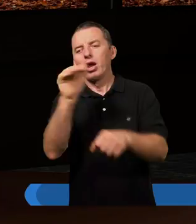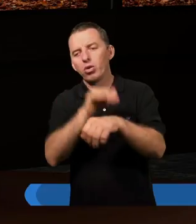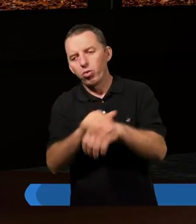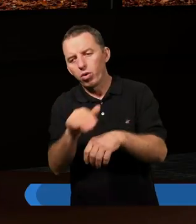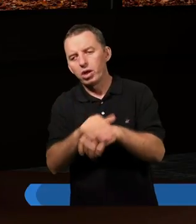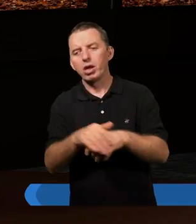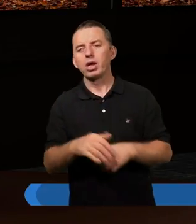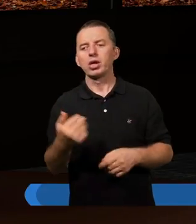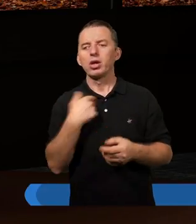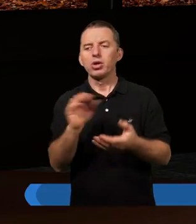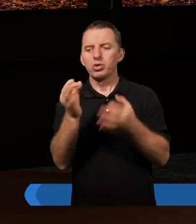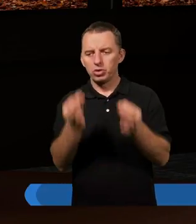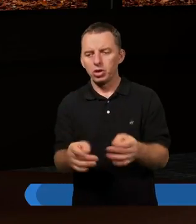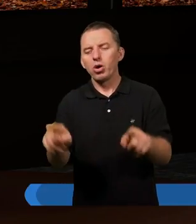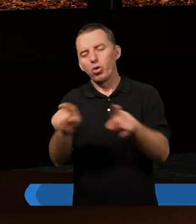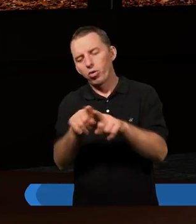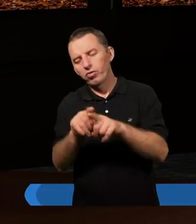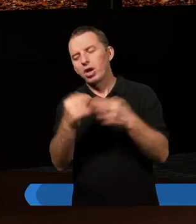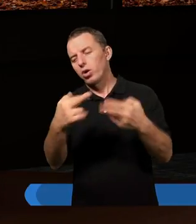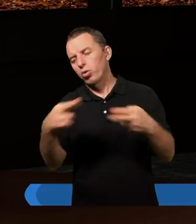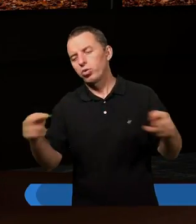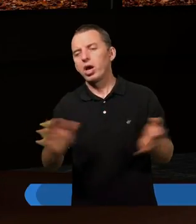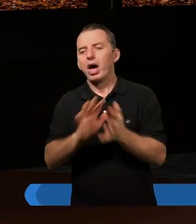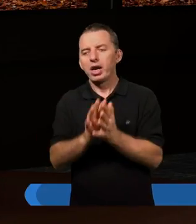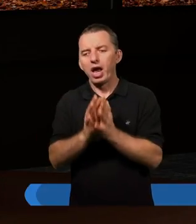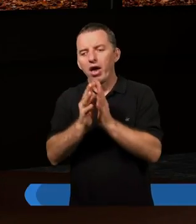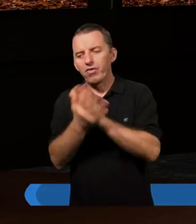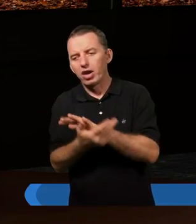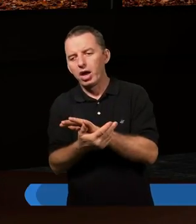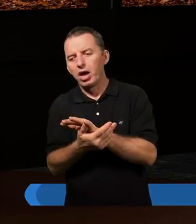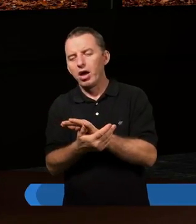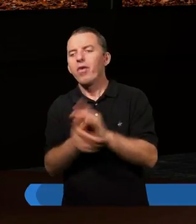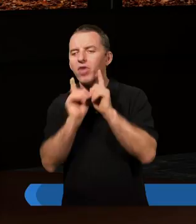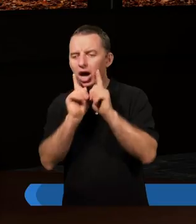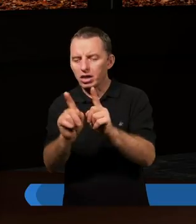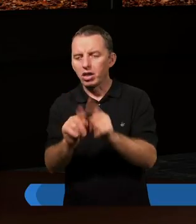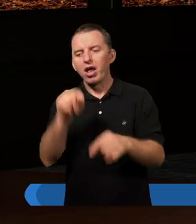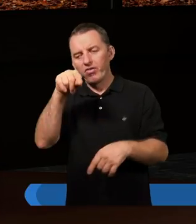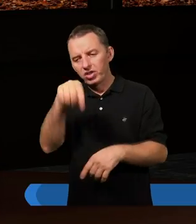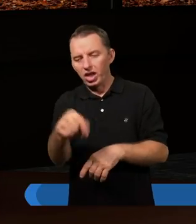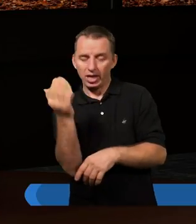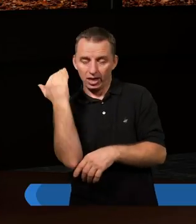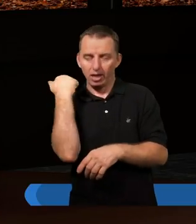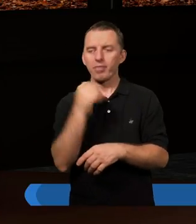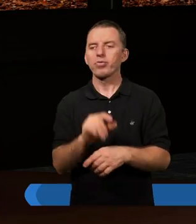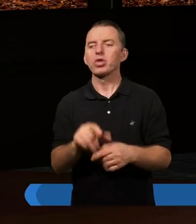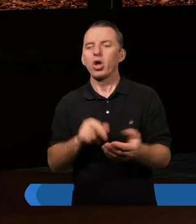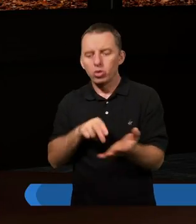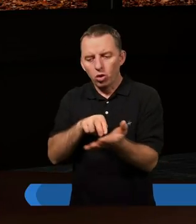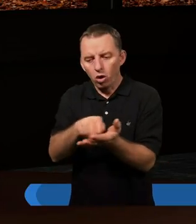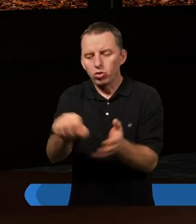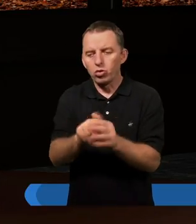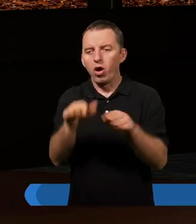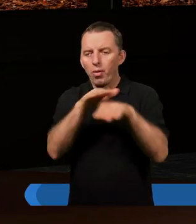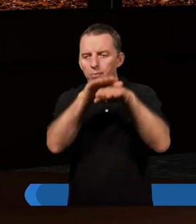Wcześniej mieliśmy Husał i Klifa i różnych reformatorów. Natomiast faktycznie wtedy, wydaje mi się, już doszło do takiego